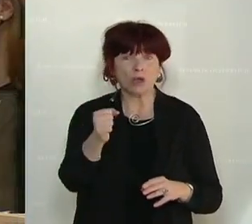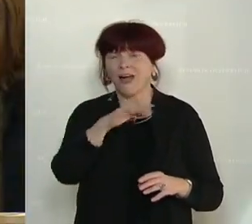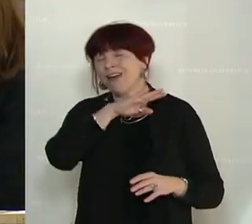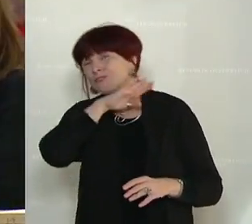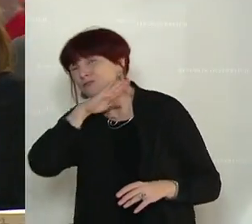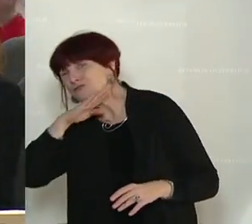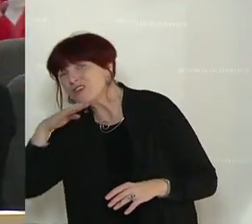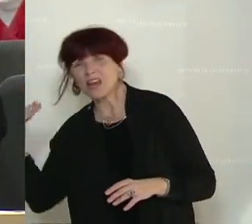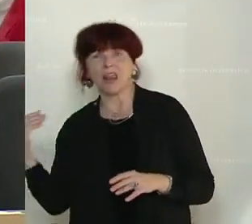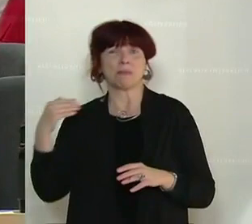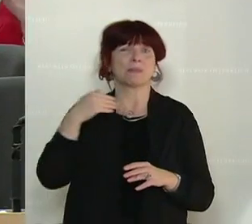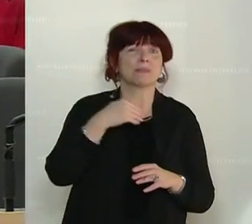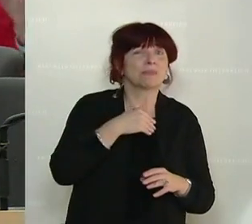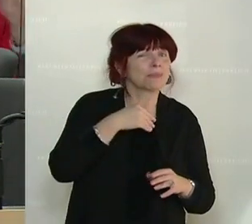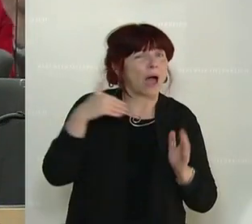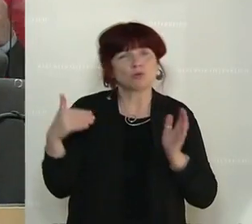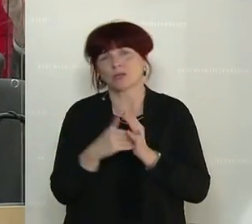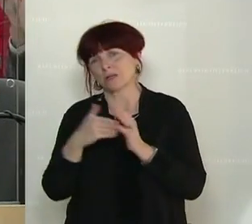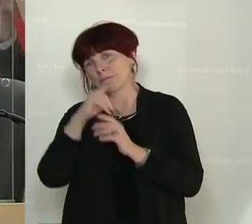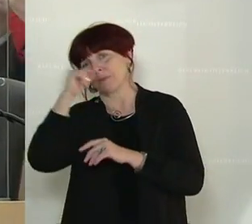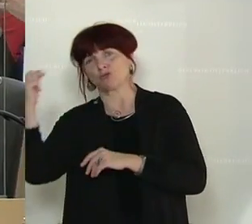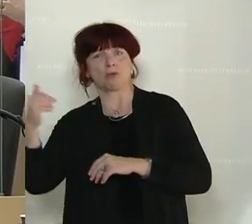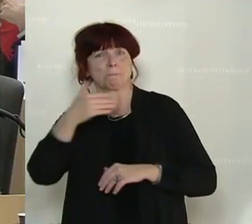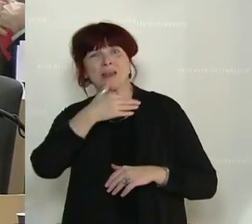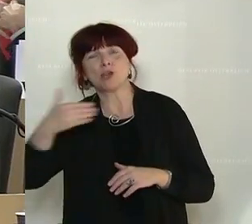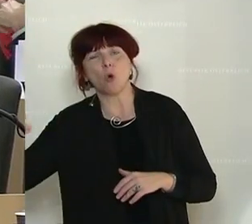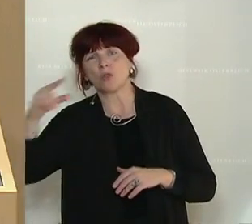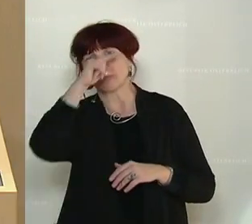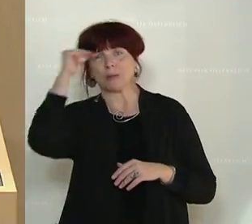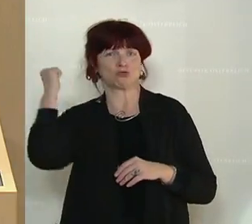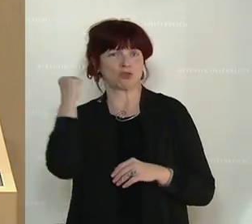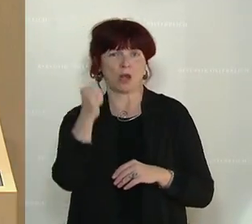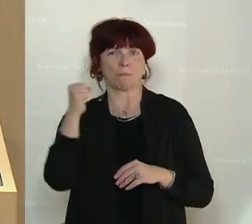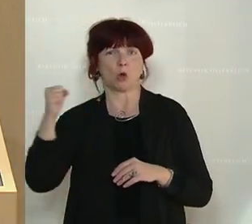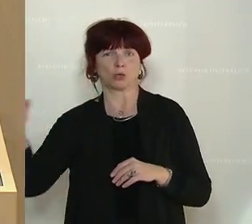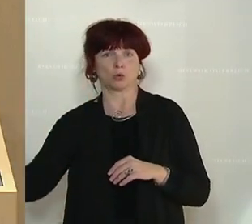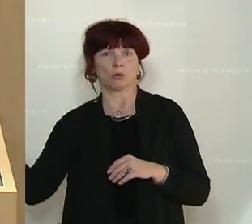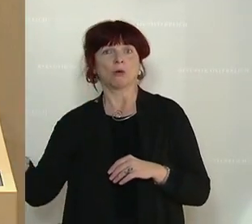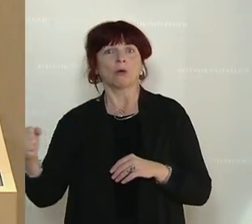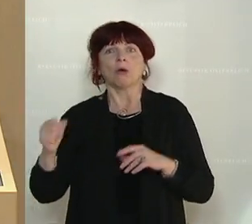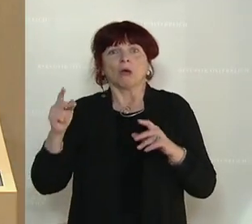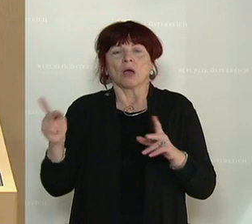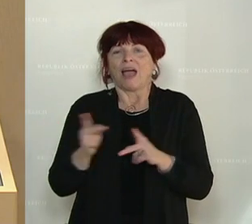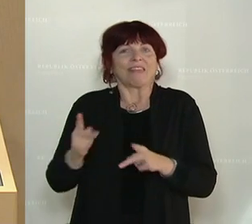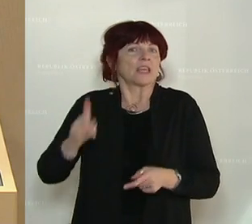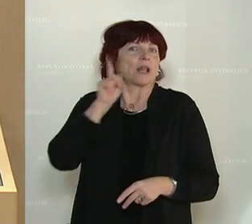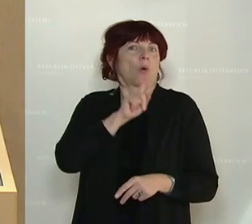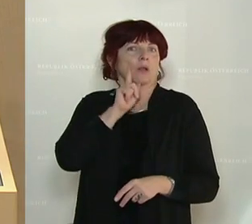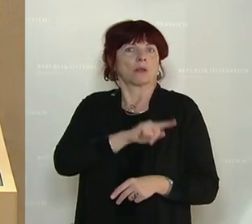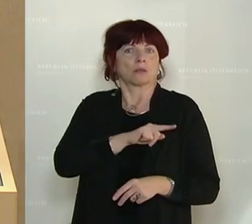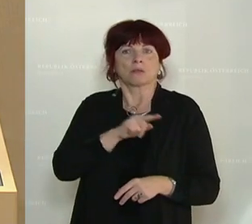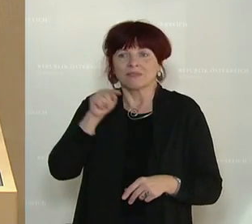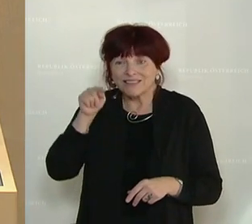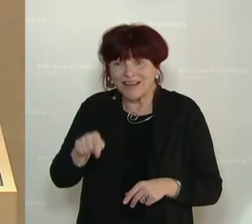Das ist geschichtsvergessen, das ist einfach, widerlich und das ist untragbar in einer Demokratie.